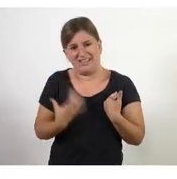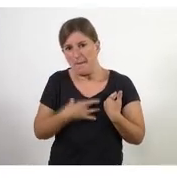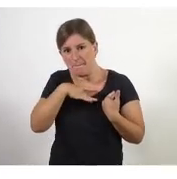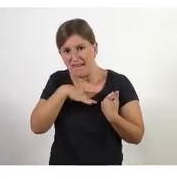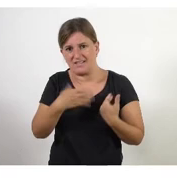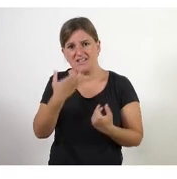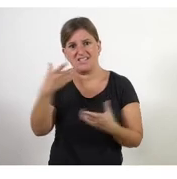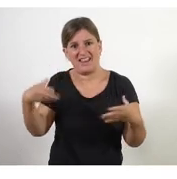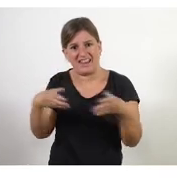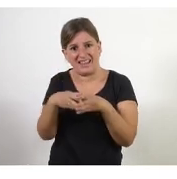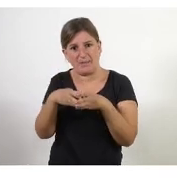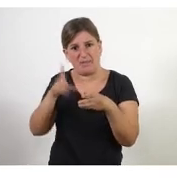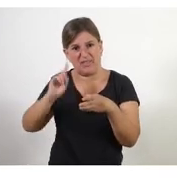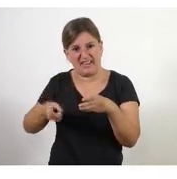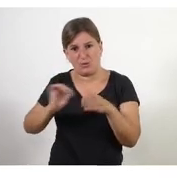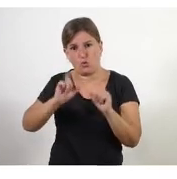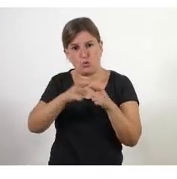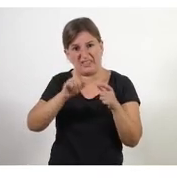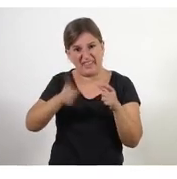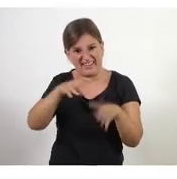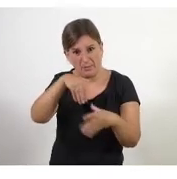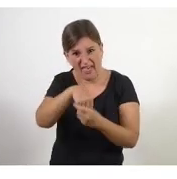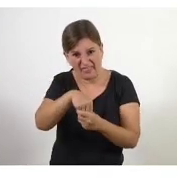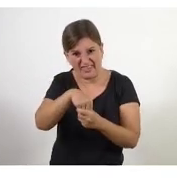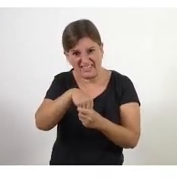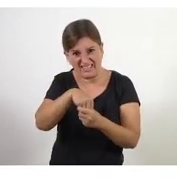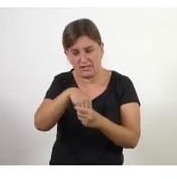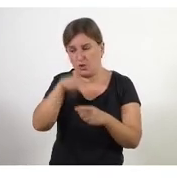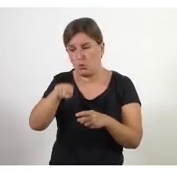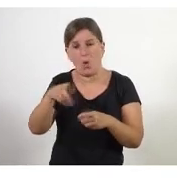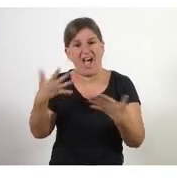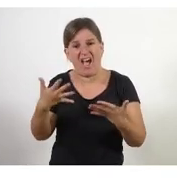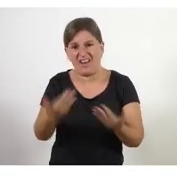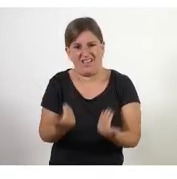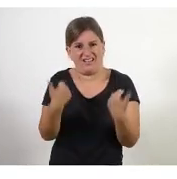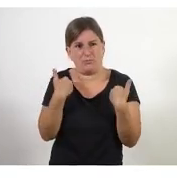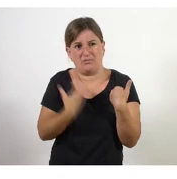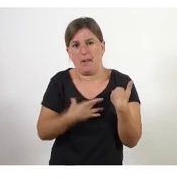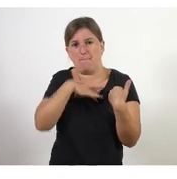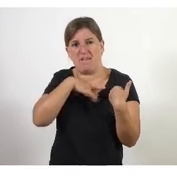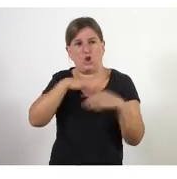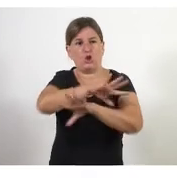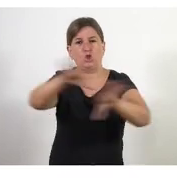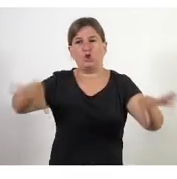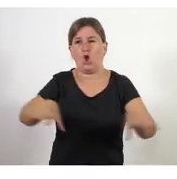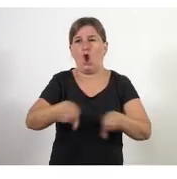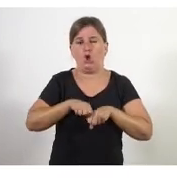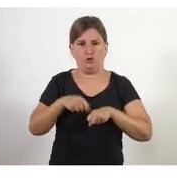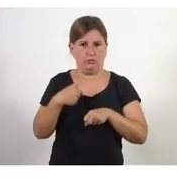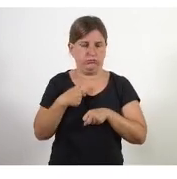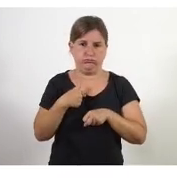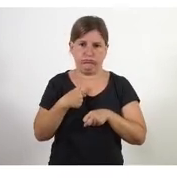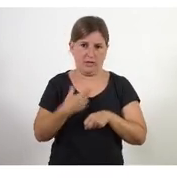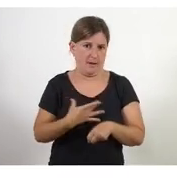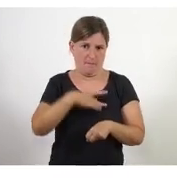estàs amb un equip directiu amb una junta directiva és massa gran el pes perquè tu el puguis portar tota sola tu tot sol massa